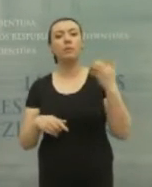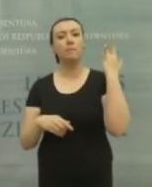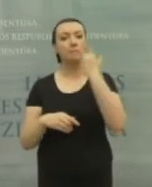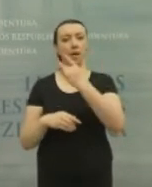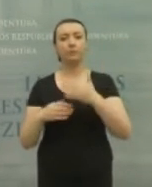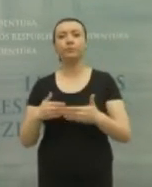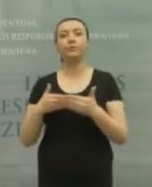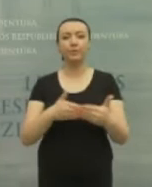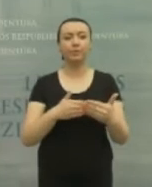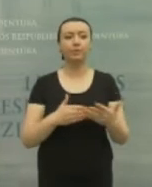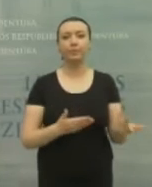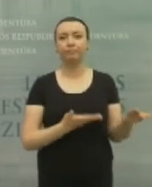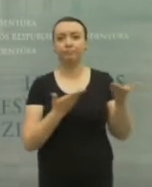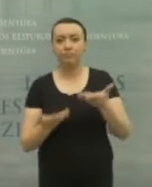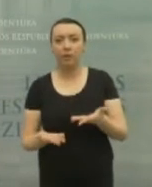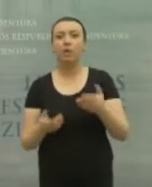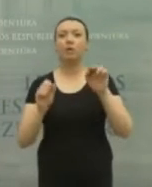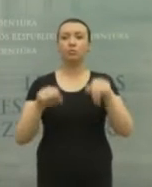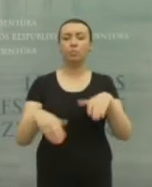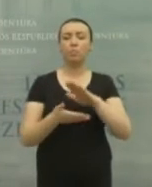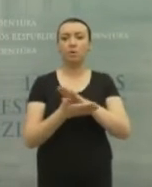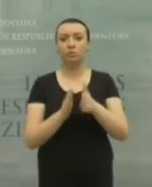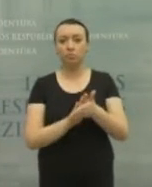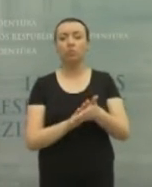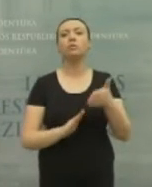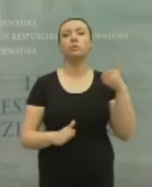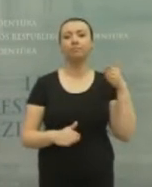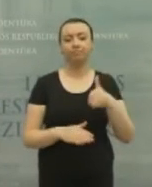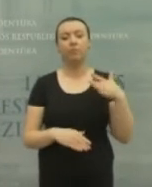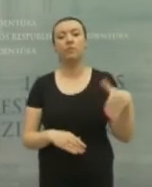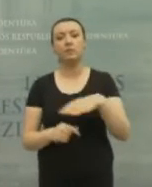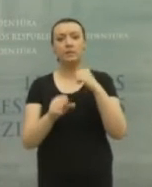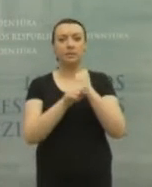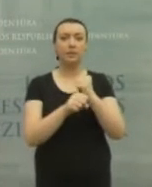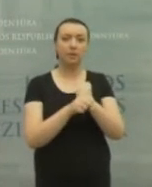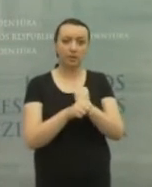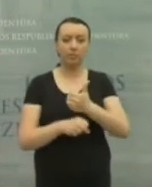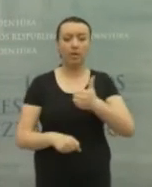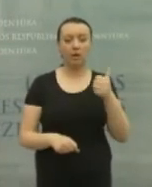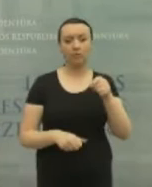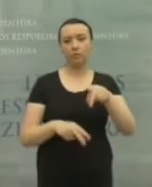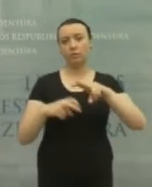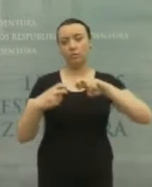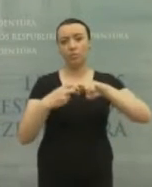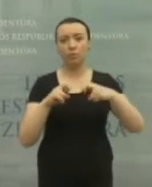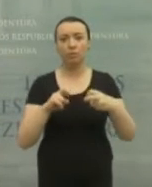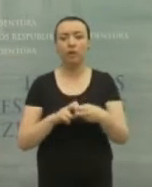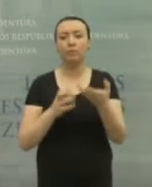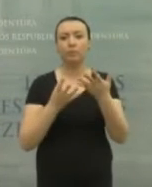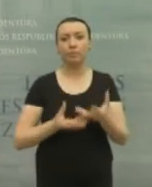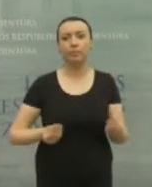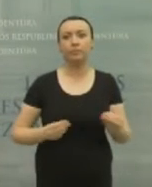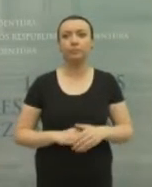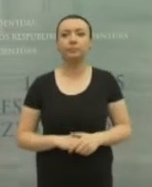atsilėpi, kad jie yra pasirengę petys petin dirbti įveikiant šitą mūsų